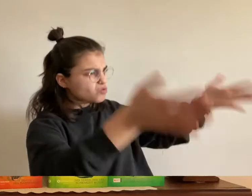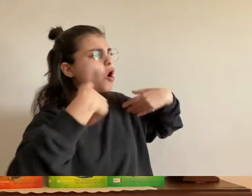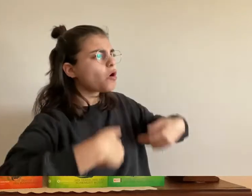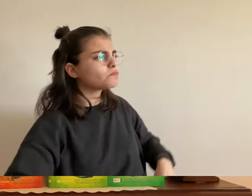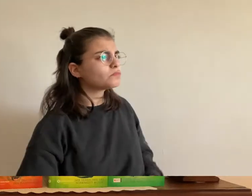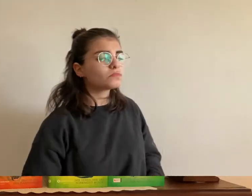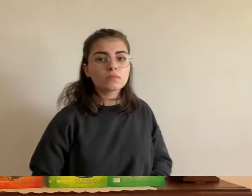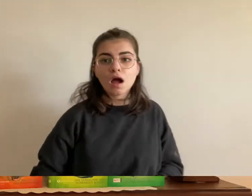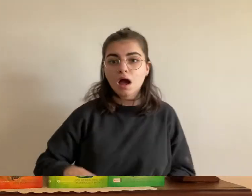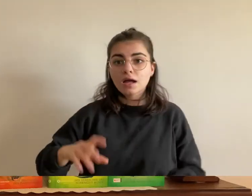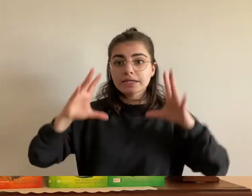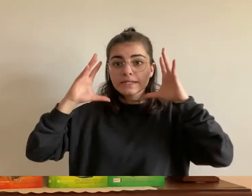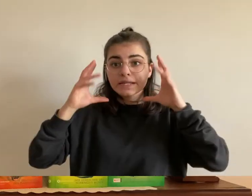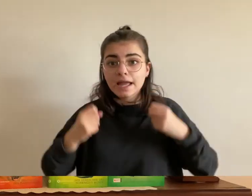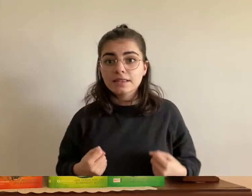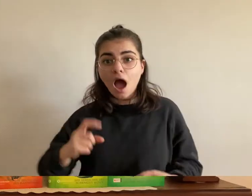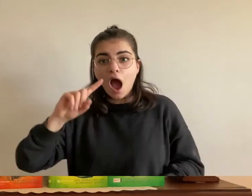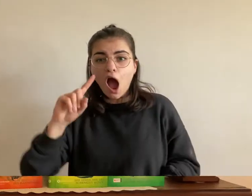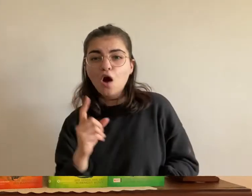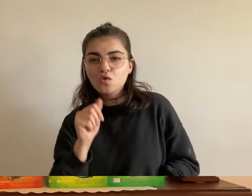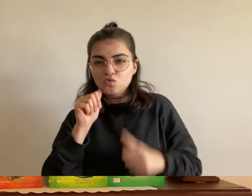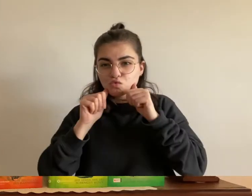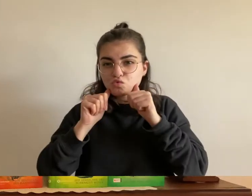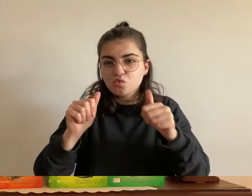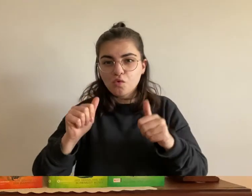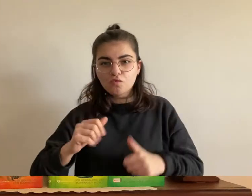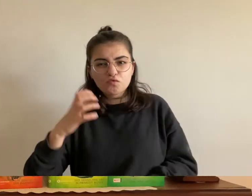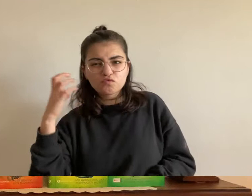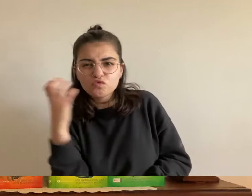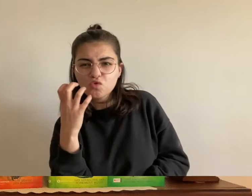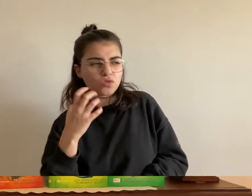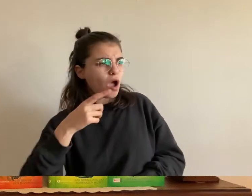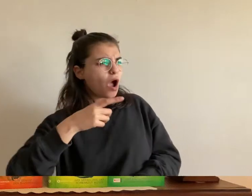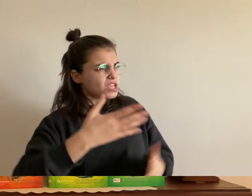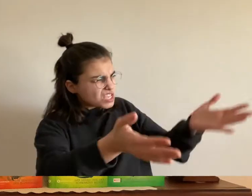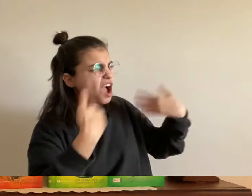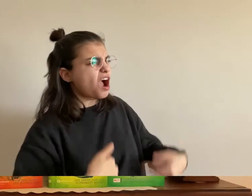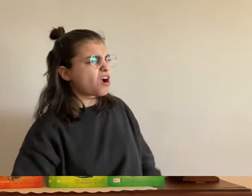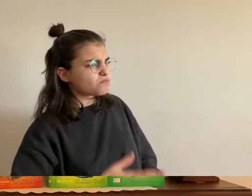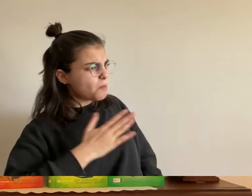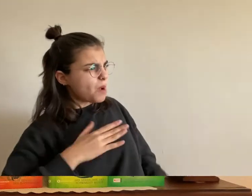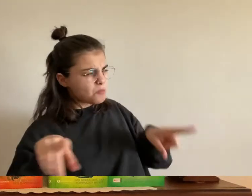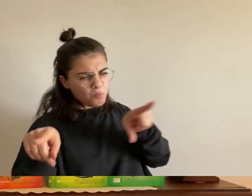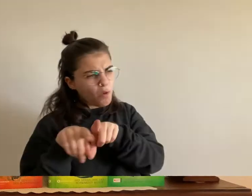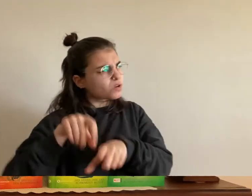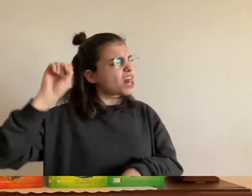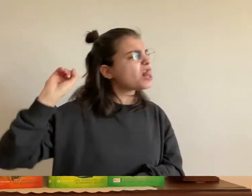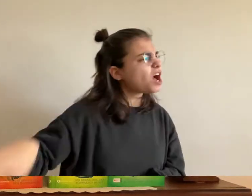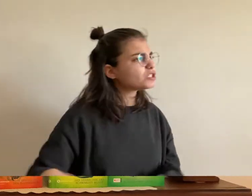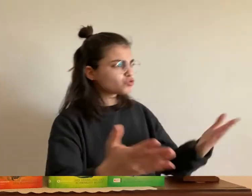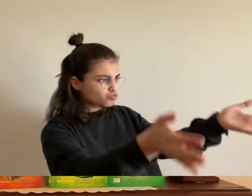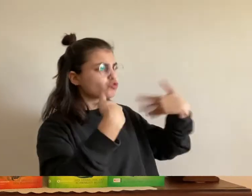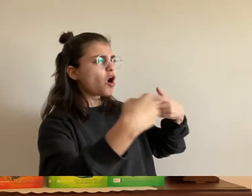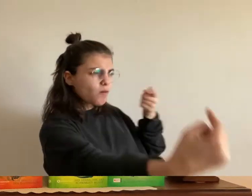und hob schon den nächsten stein auf die mädchen warfen in so schneller folge dass ein richtiger steinregen auf das große